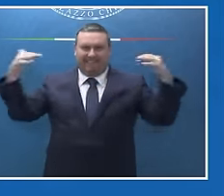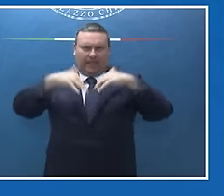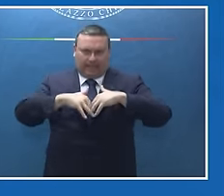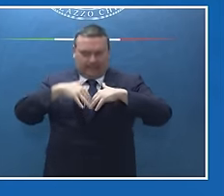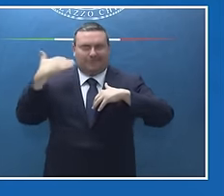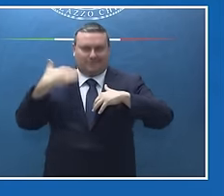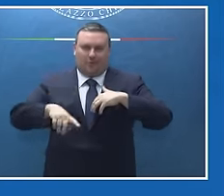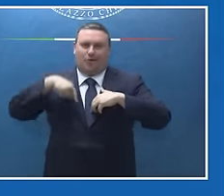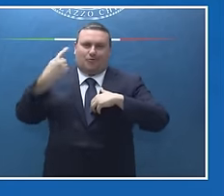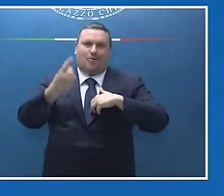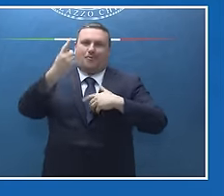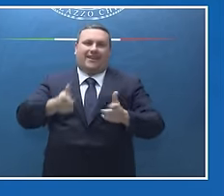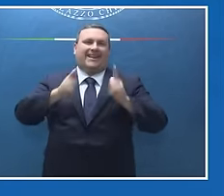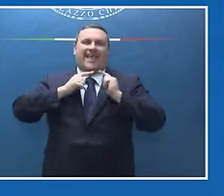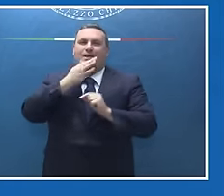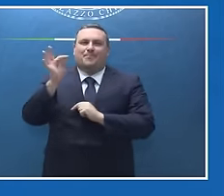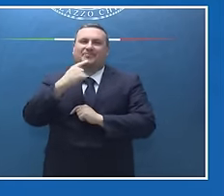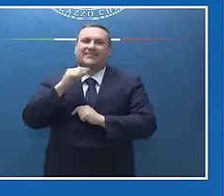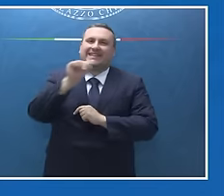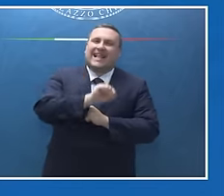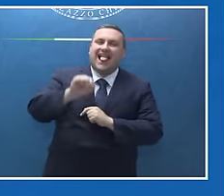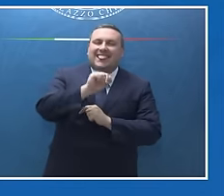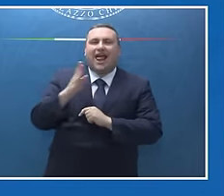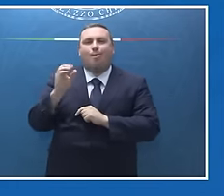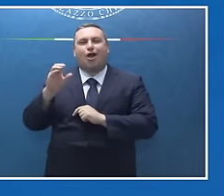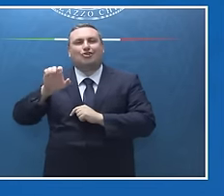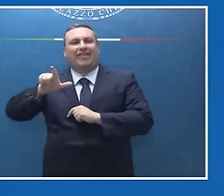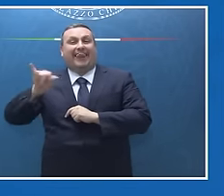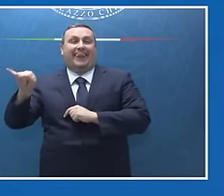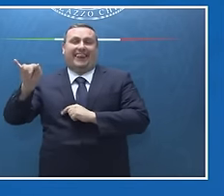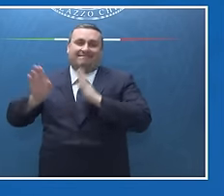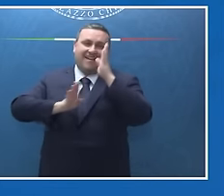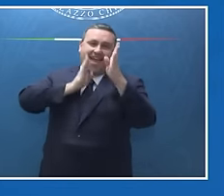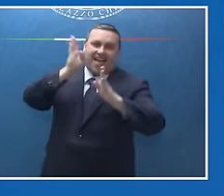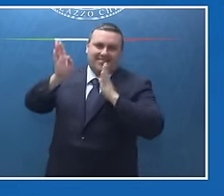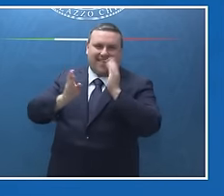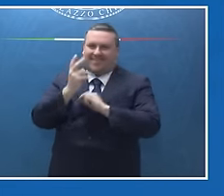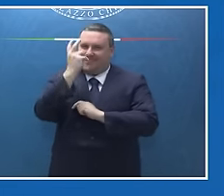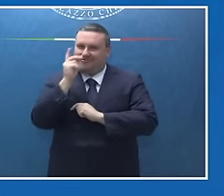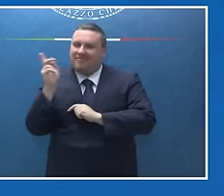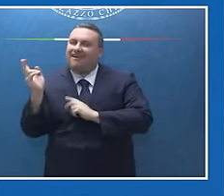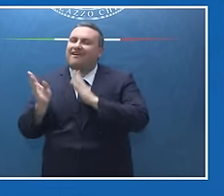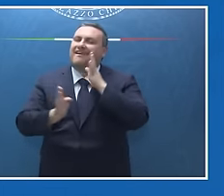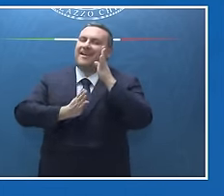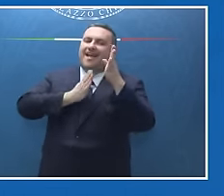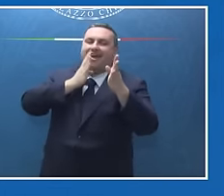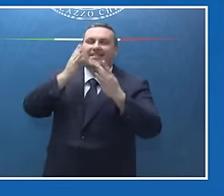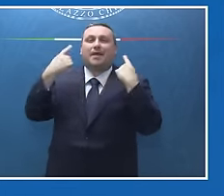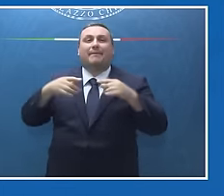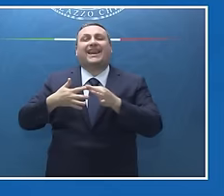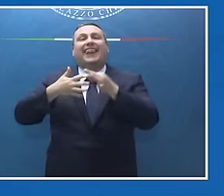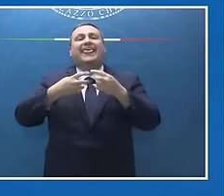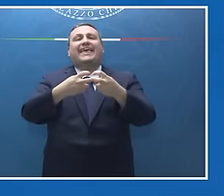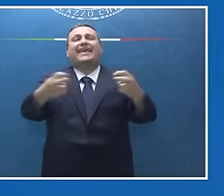splendido regalo che ci ha fatto Andrea Bocelli come sapete di cantare qualche brano per i leader,